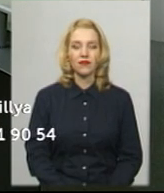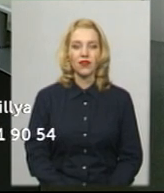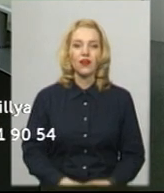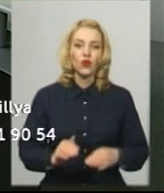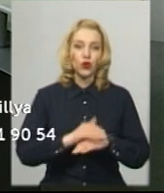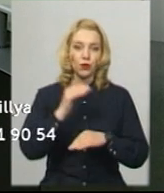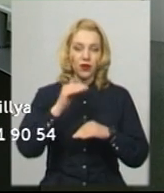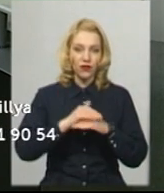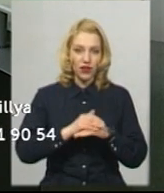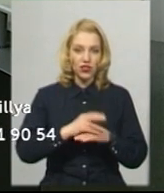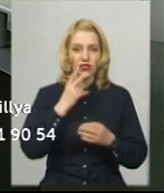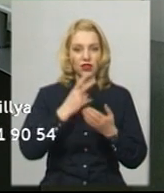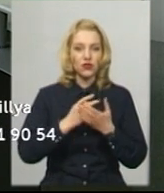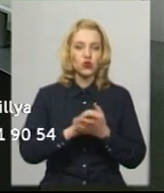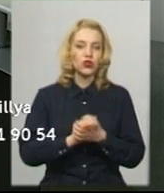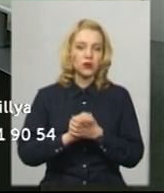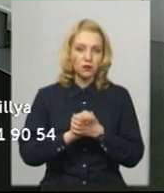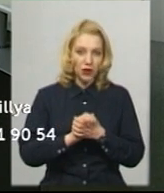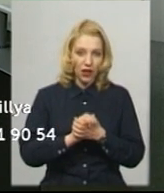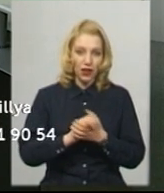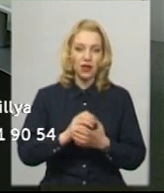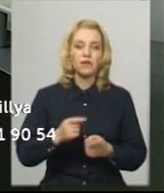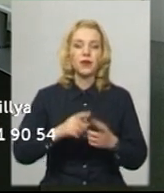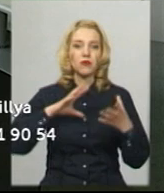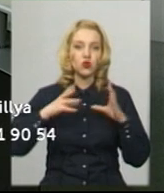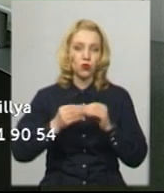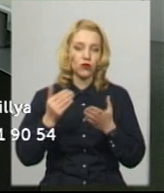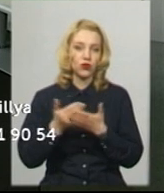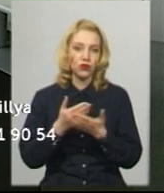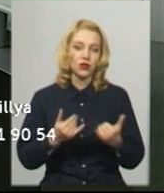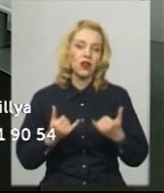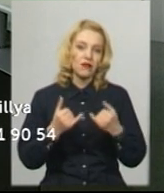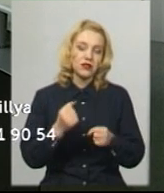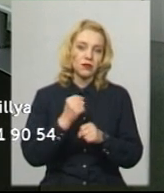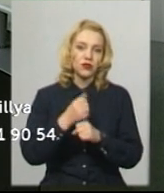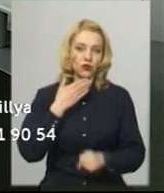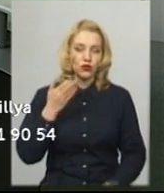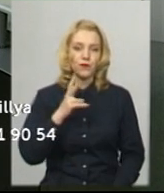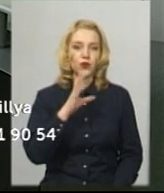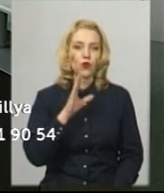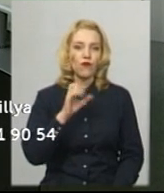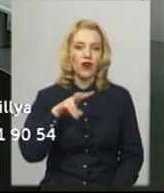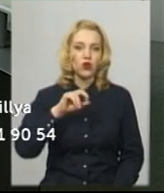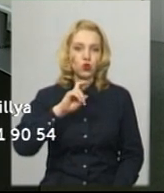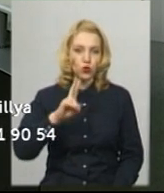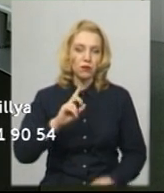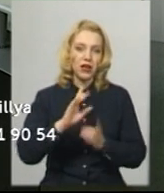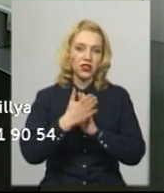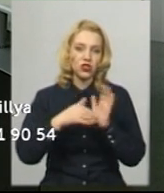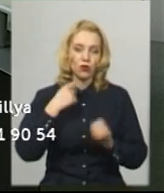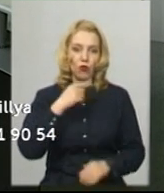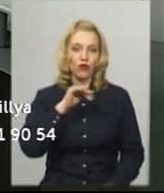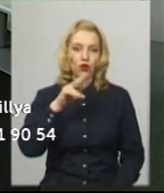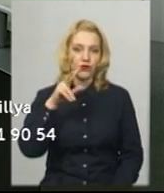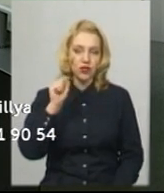Доброго вечора! В ефірі Суспільному підсумковий випуск новин. У студії для вас працює ведуча Валерія Ковальчук. На жест в умову перекладає